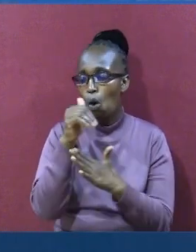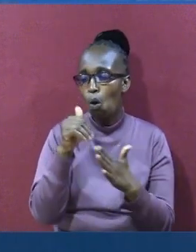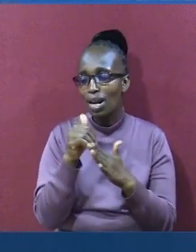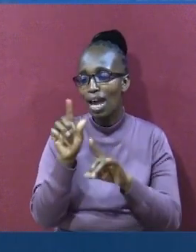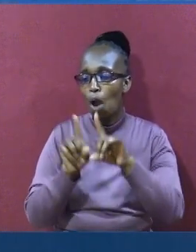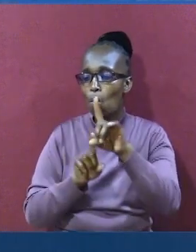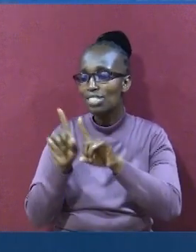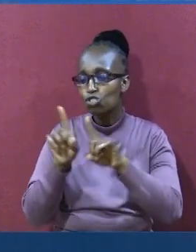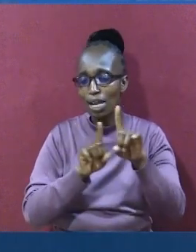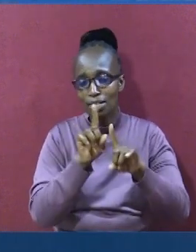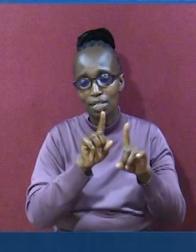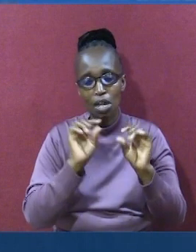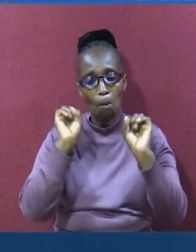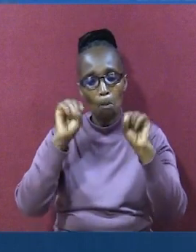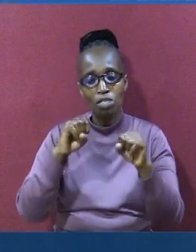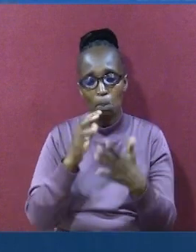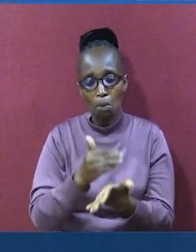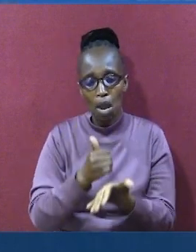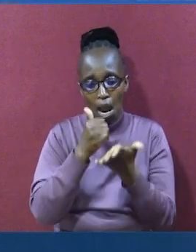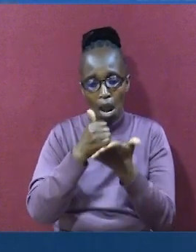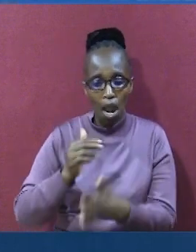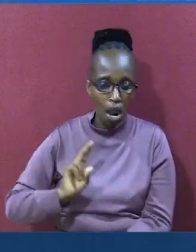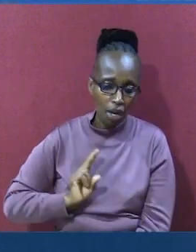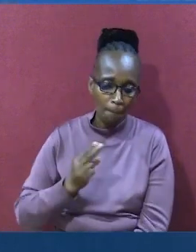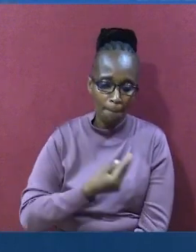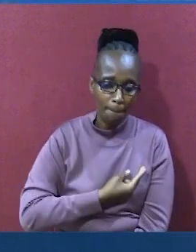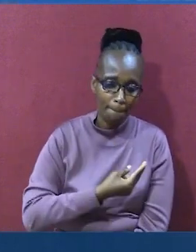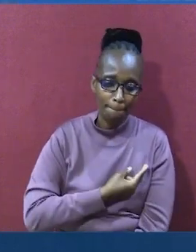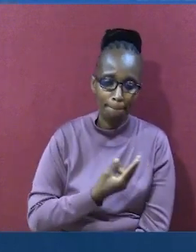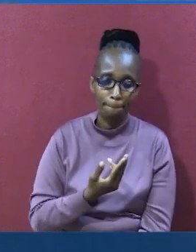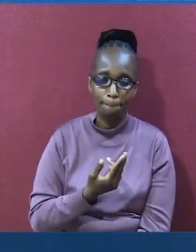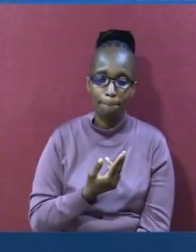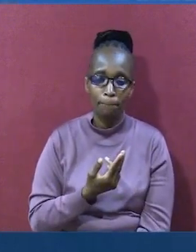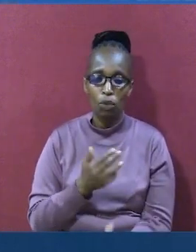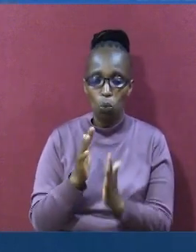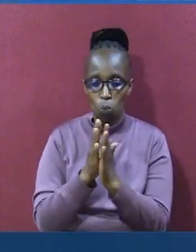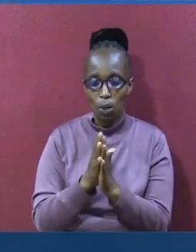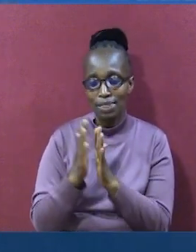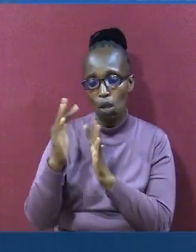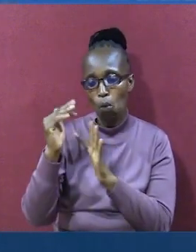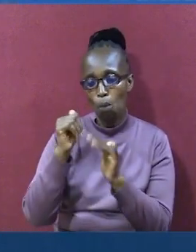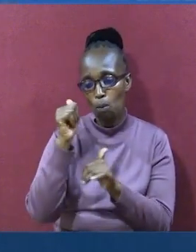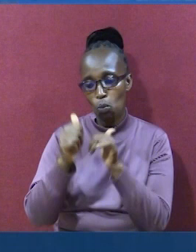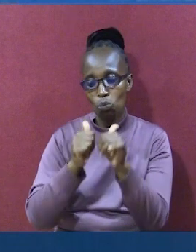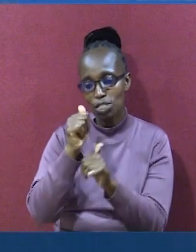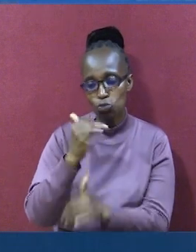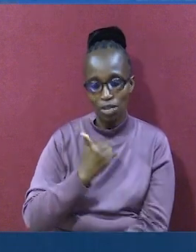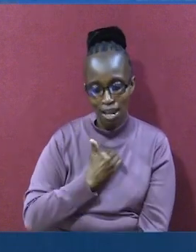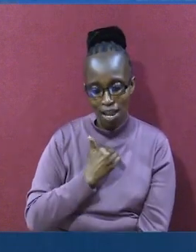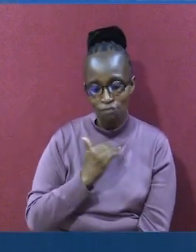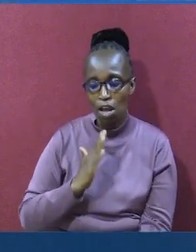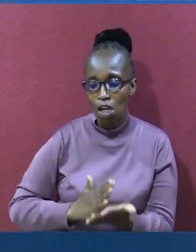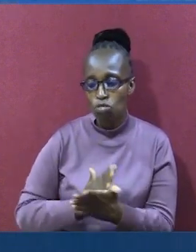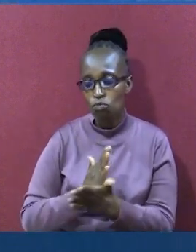Safari yetu ya imani. Itaweze shwa na matumahini ambayo tukonayo dani. Yake mwenyezi mungu.